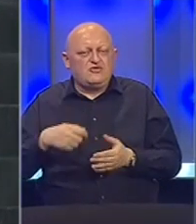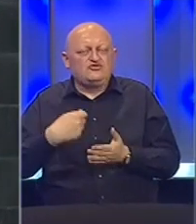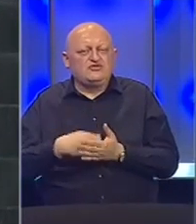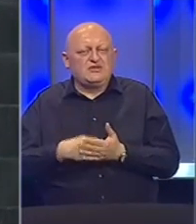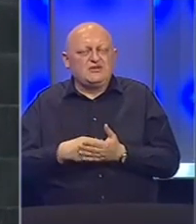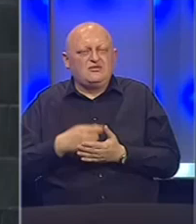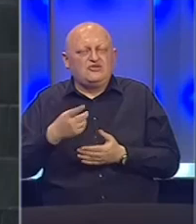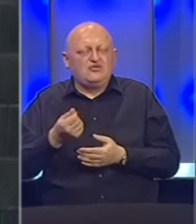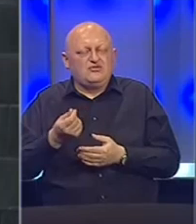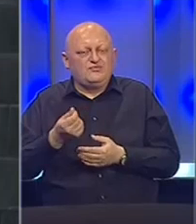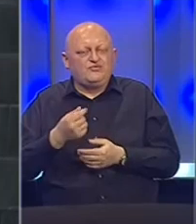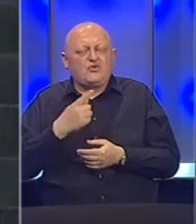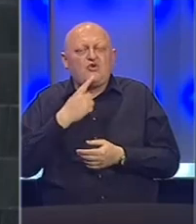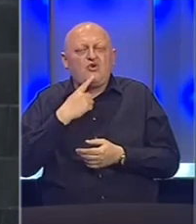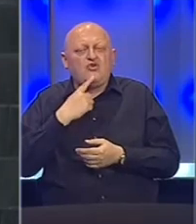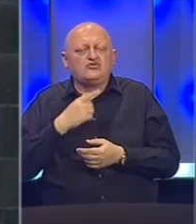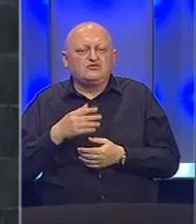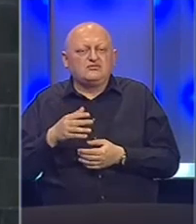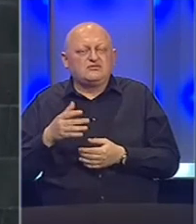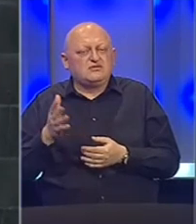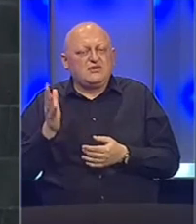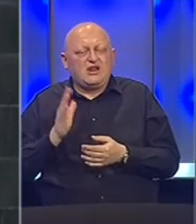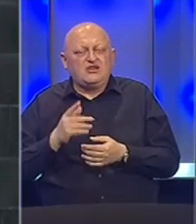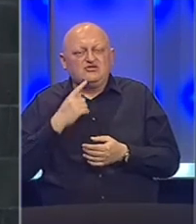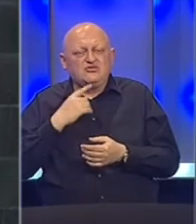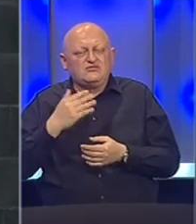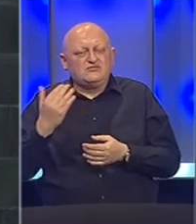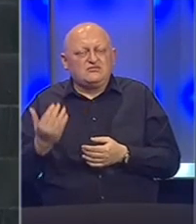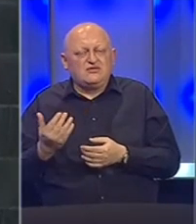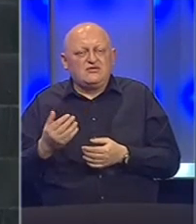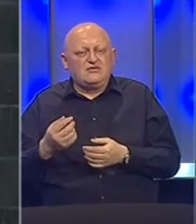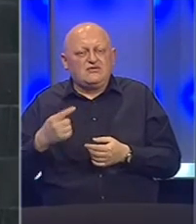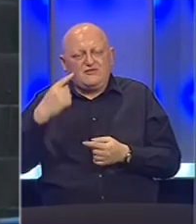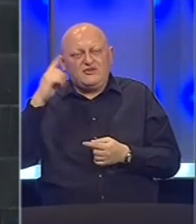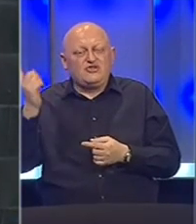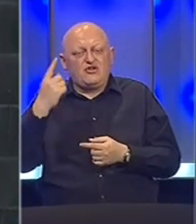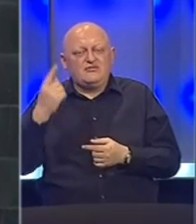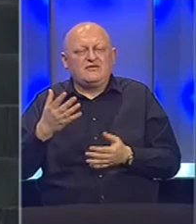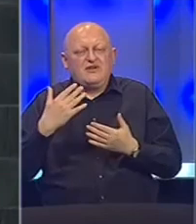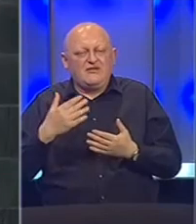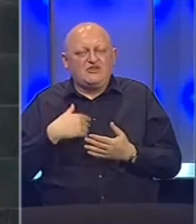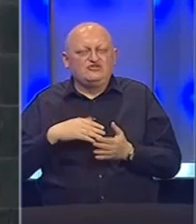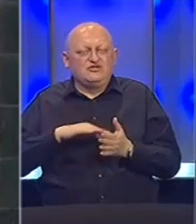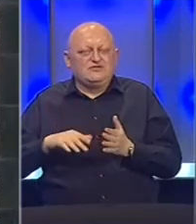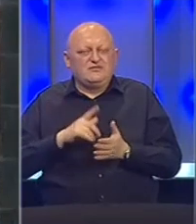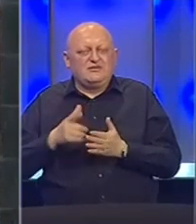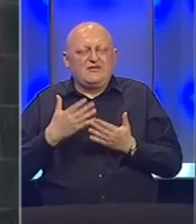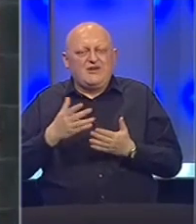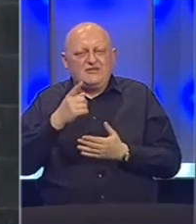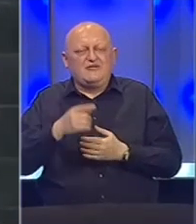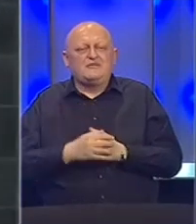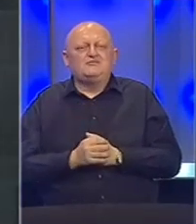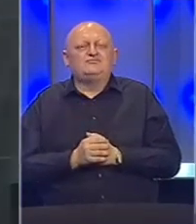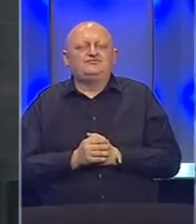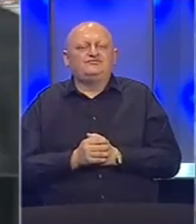neplatiti i to iznose koji su za prosječno građane s obzirom na prosječnu plaću vrtoglavi. Hvala vam što ste izvojili vrijeme za naš nevr. Hvala i